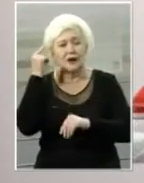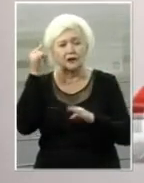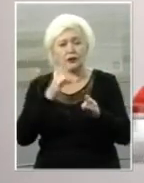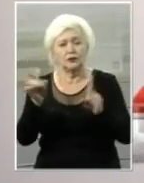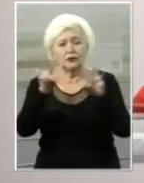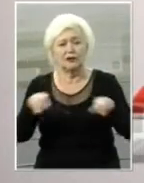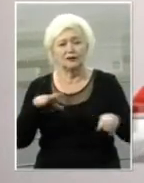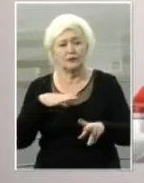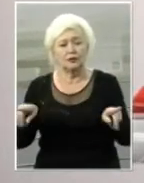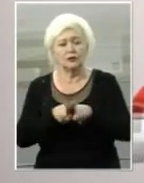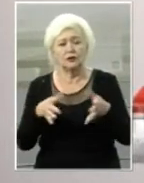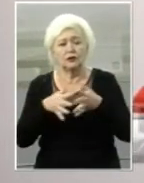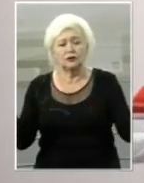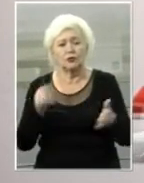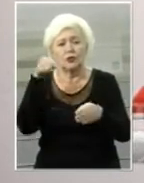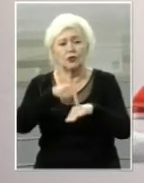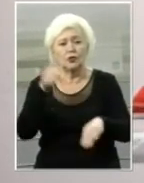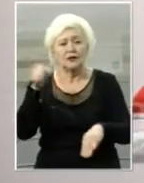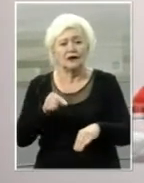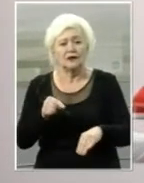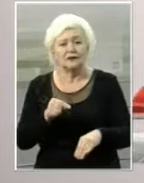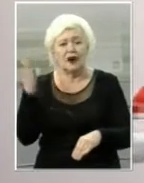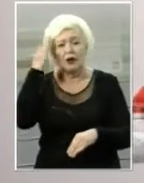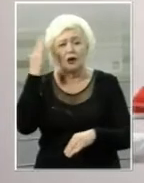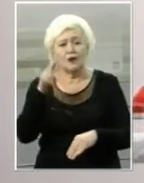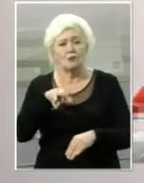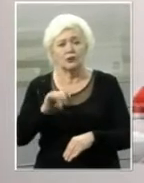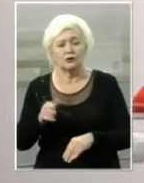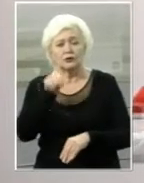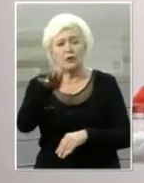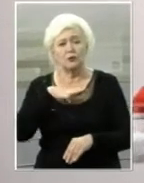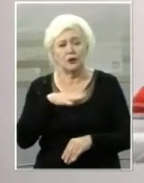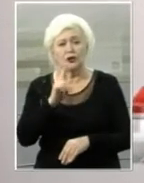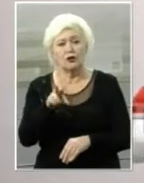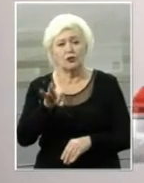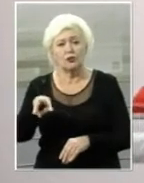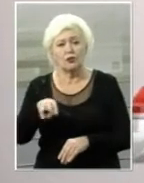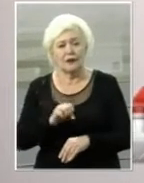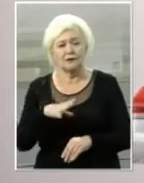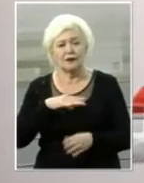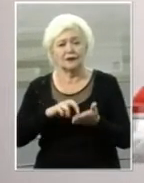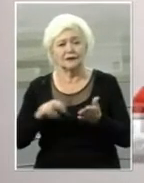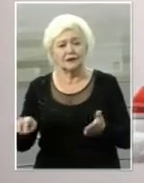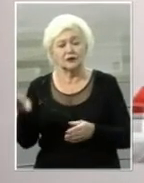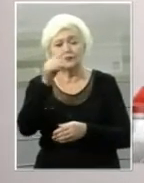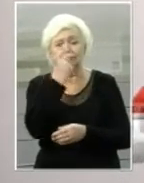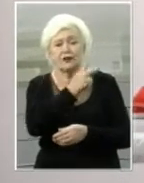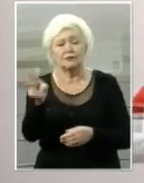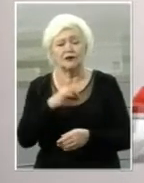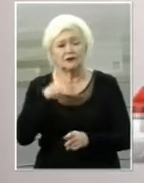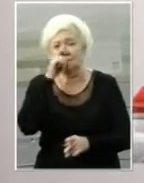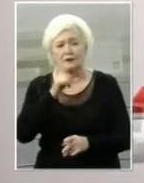Діаноз був такий. Широке ураження головного мозку. Він був у комі, зараз вийшов з неї. Все бачив вже, але не